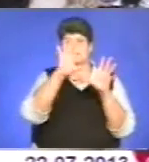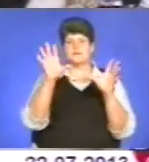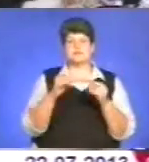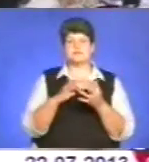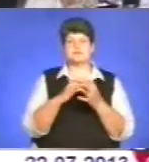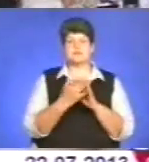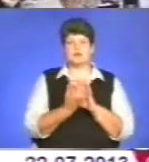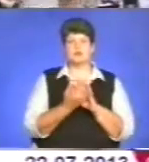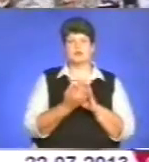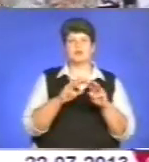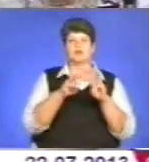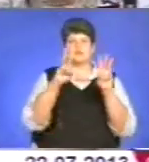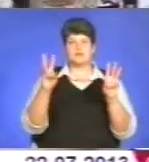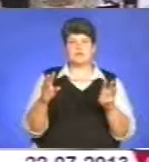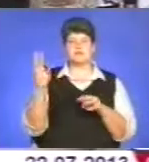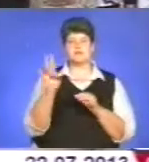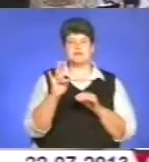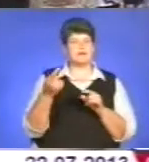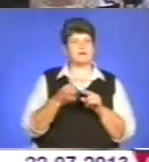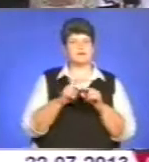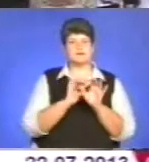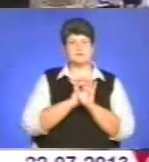добре, і, як то кажуть,